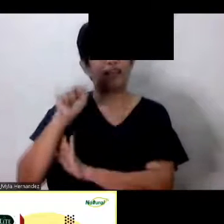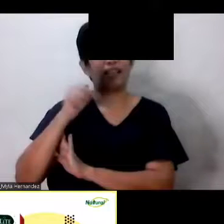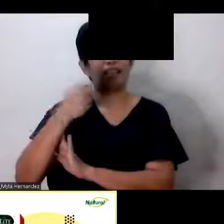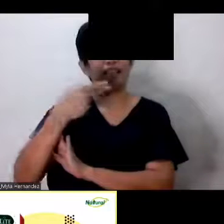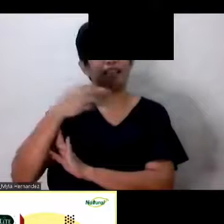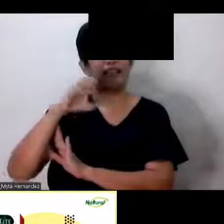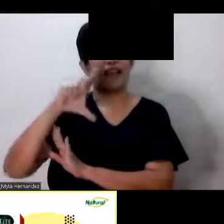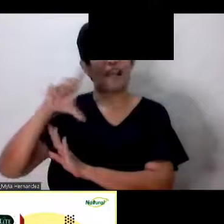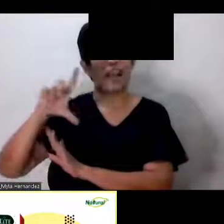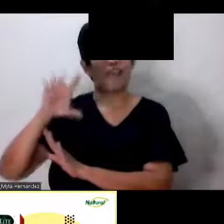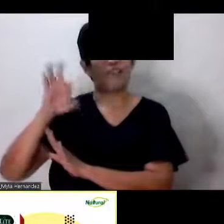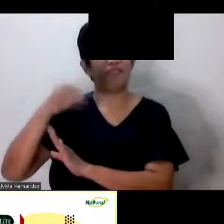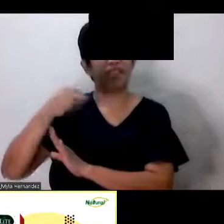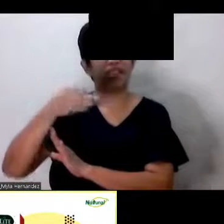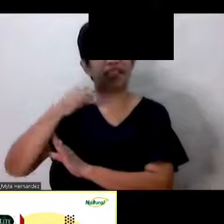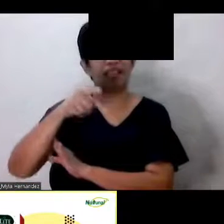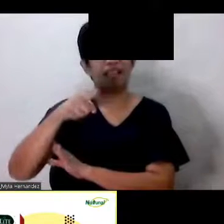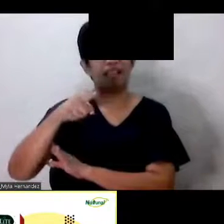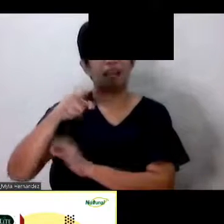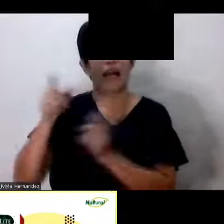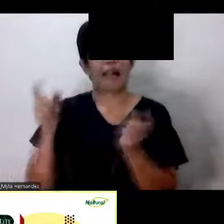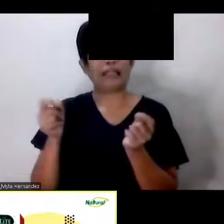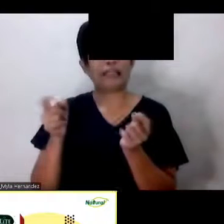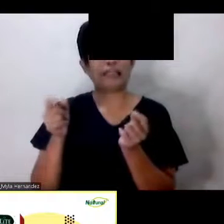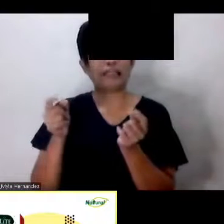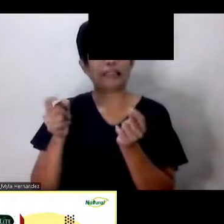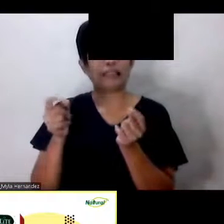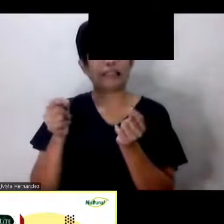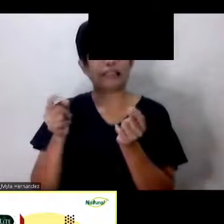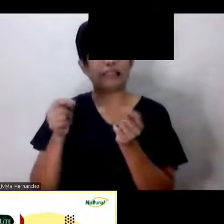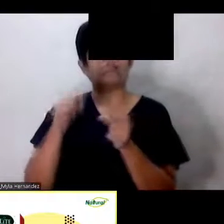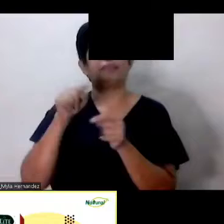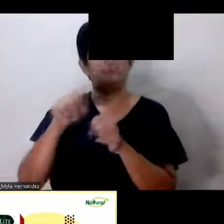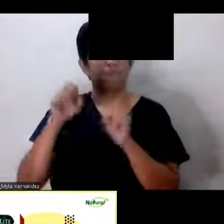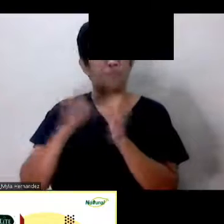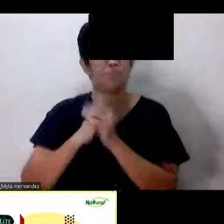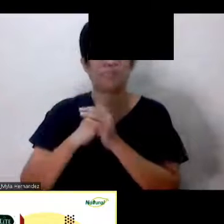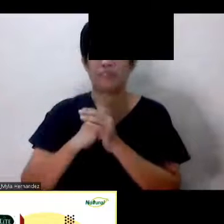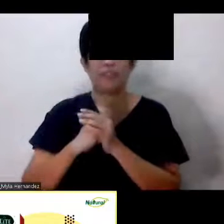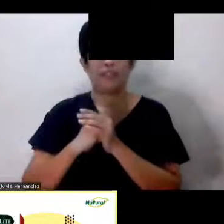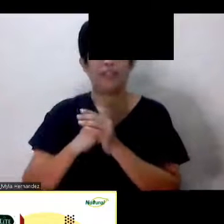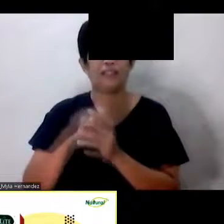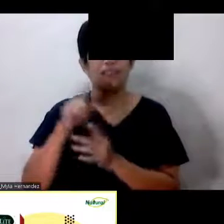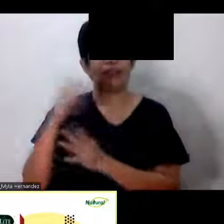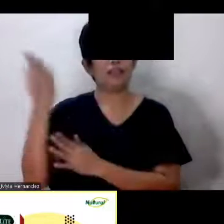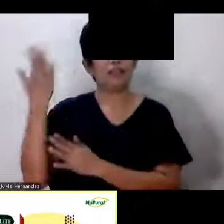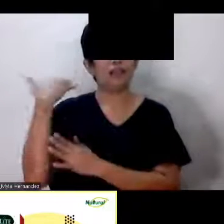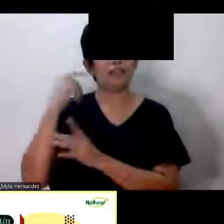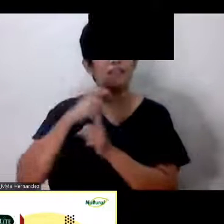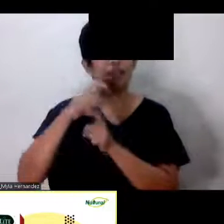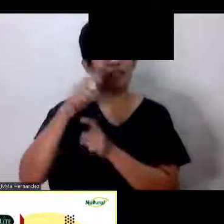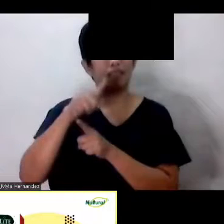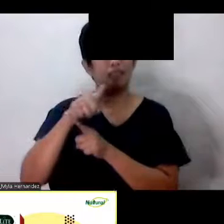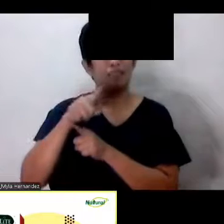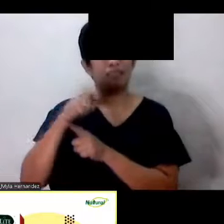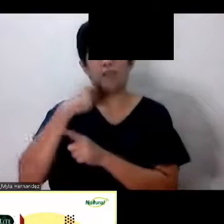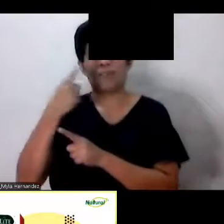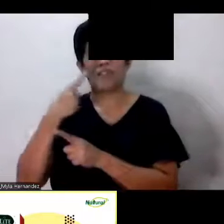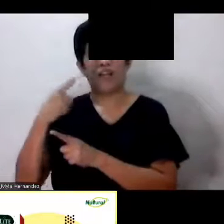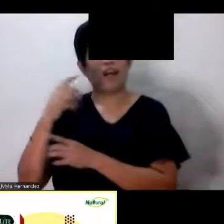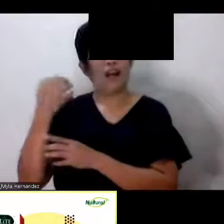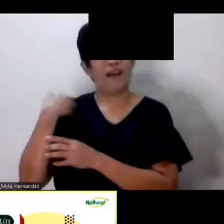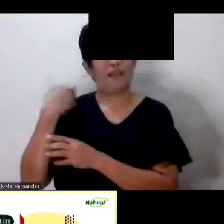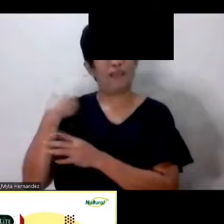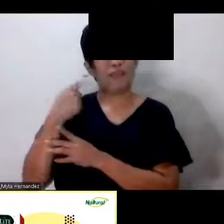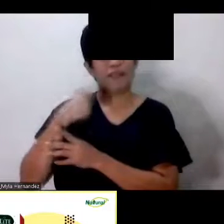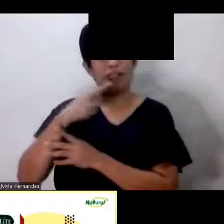Alimango Okay May isang nag-text sa akin last week Sabi niya Okay na siya sana eh Okay na